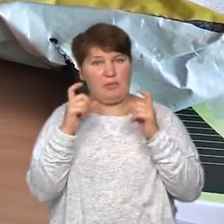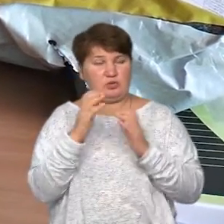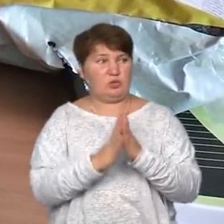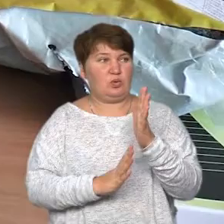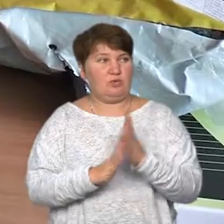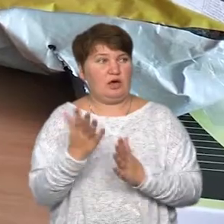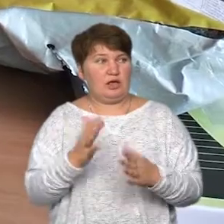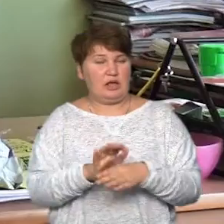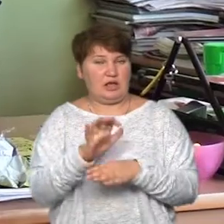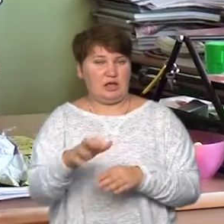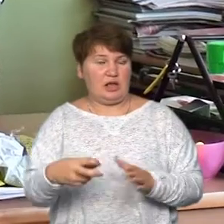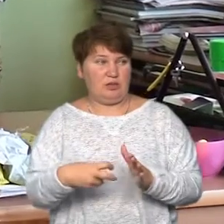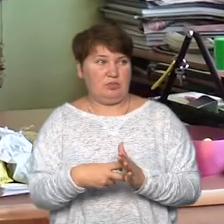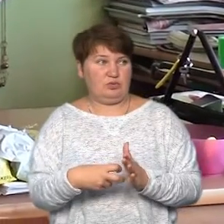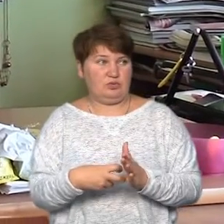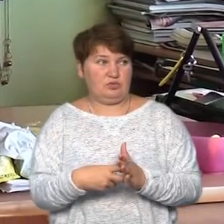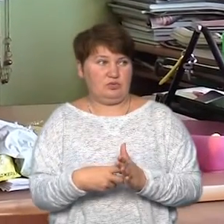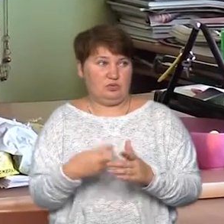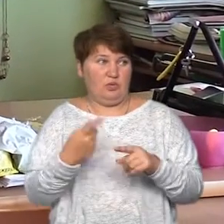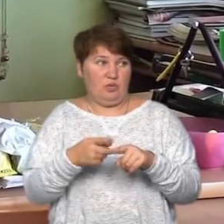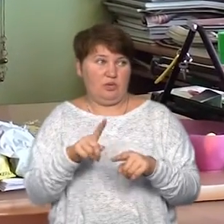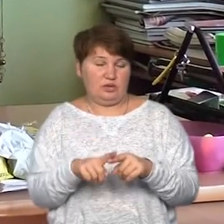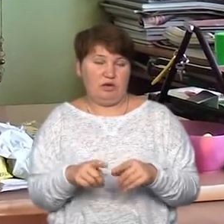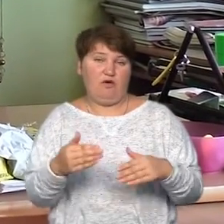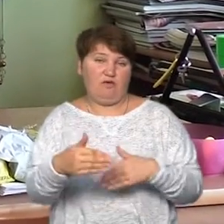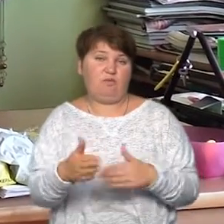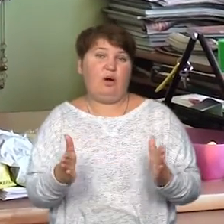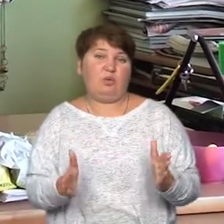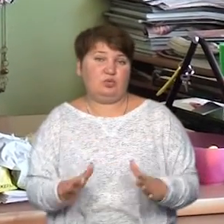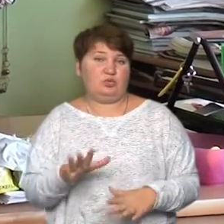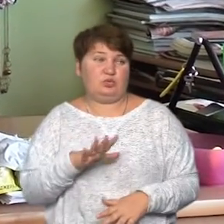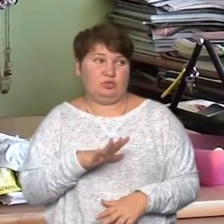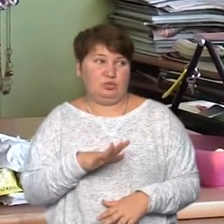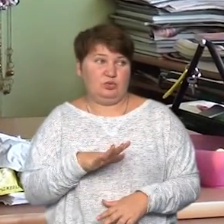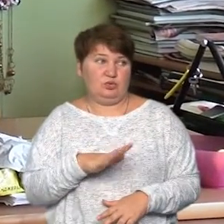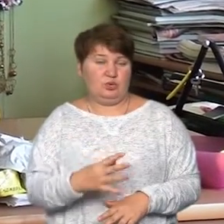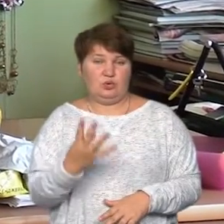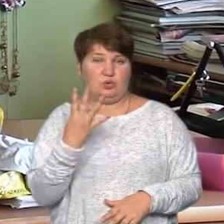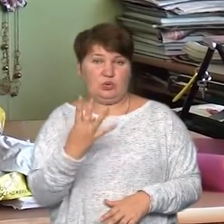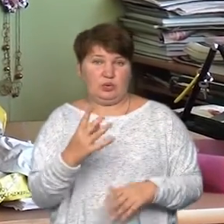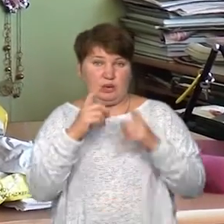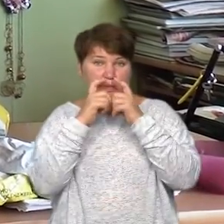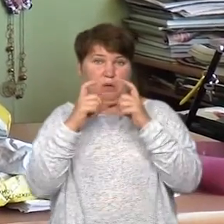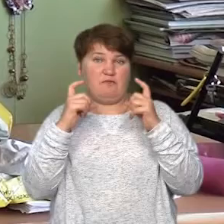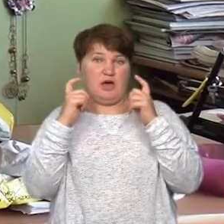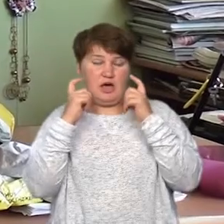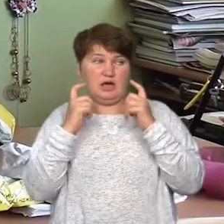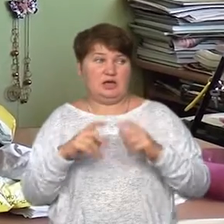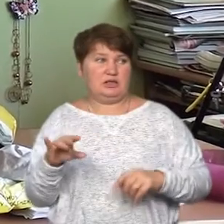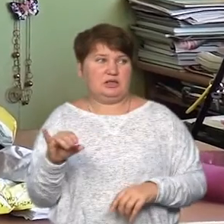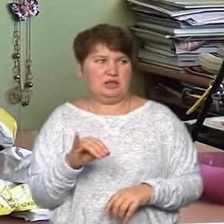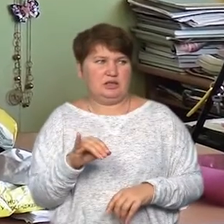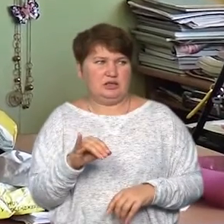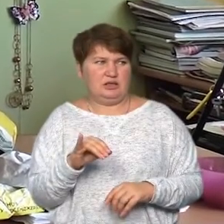надіслали поштою. У цих вопакуночках було чотири пов'язки, ну і не знаю, скільки